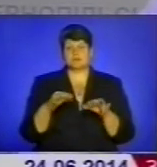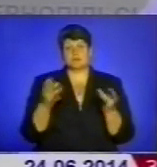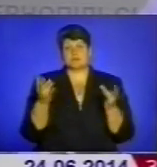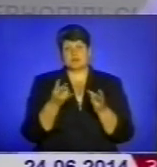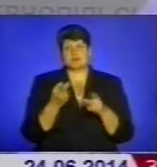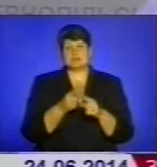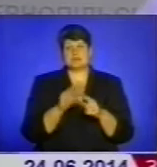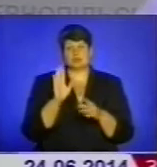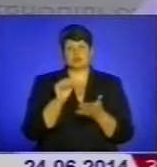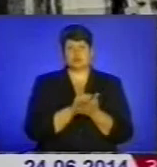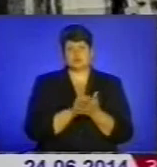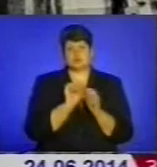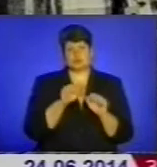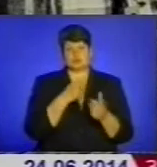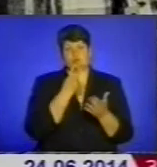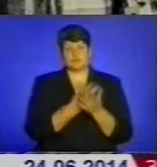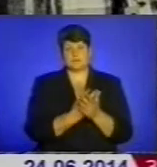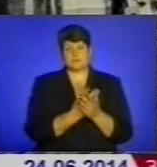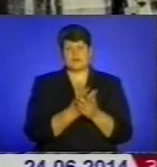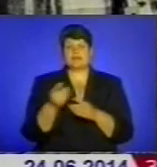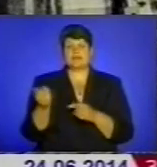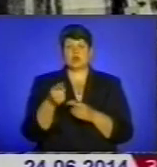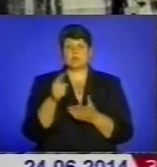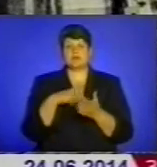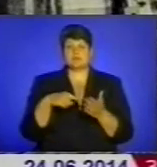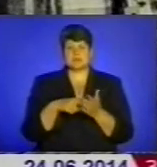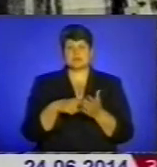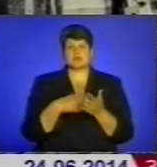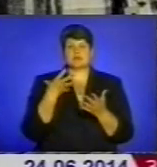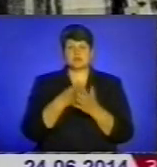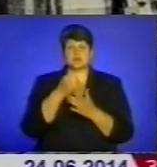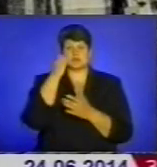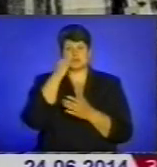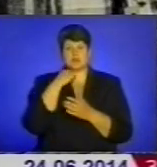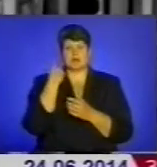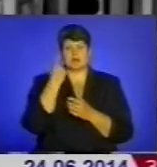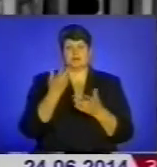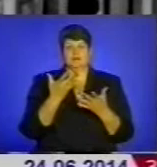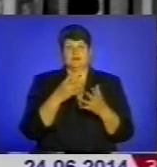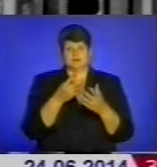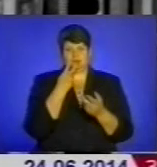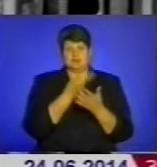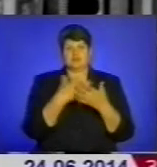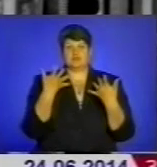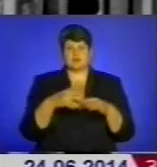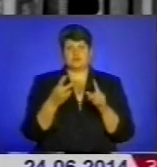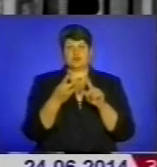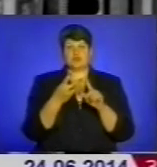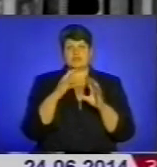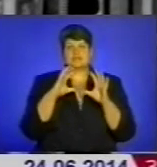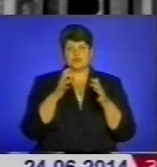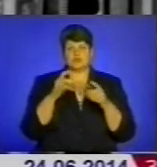здокументовано, все це зможете подивитися. Тернопіль – місто, яке своє первісне обличчя втратило під час Другої світової війни, адже було